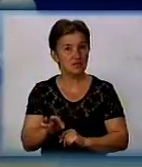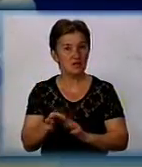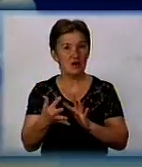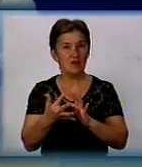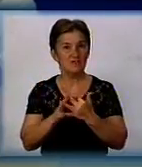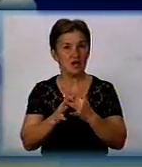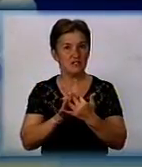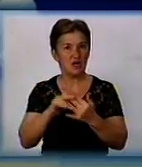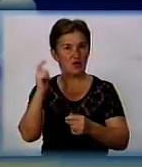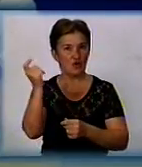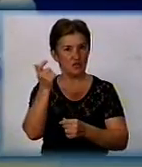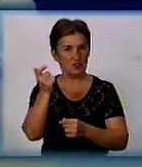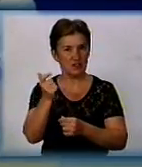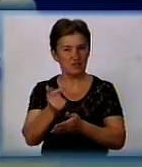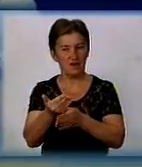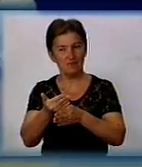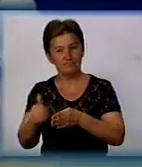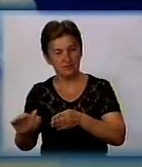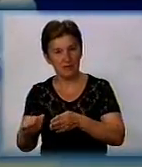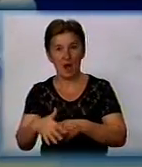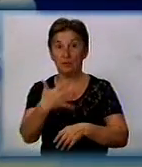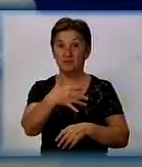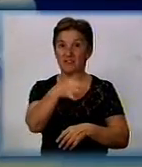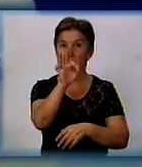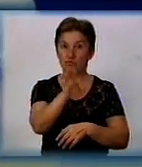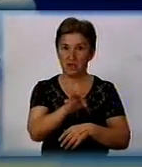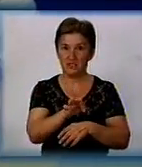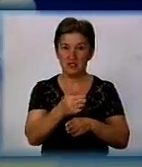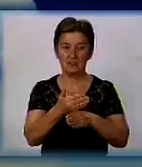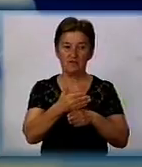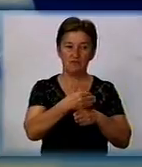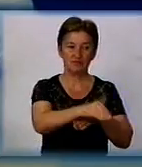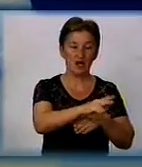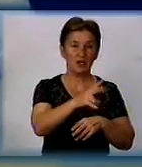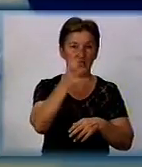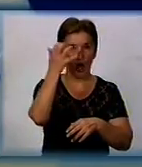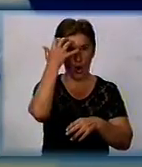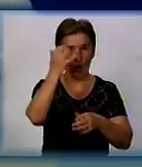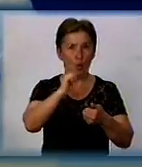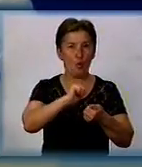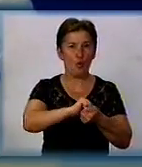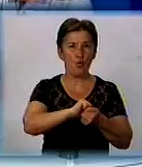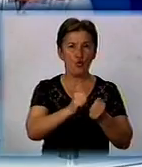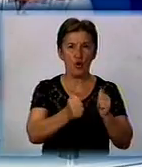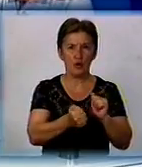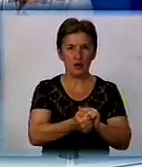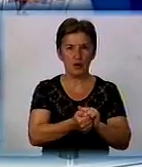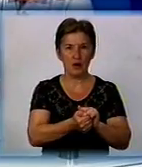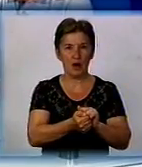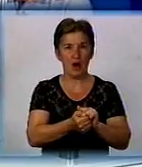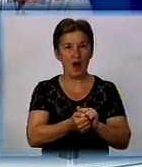хозяйство України, 50% цієї суми йдет на угольну відрасть. Почому на угольну відрасть? А скільки на саму Кіровоградщину?